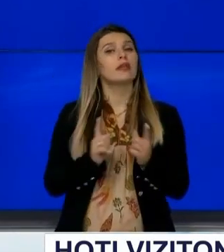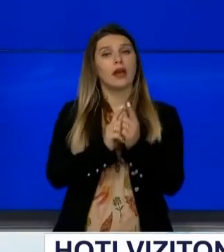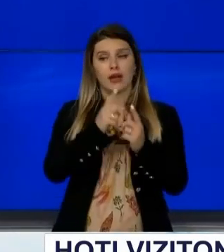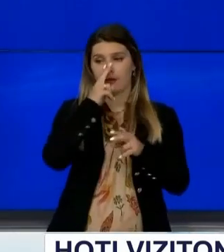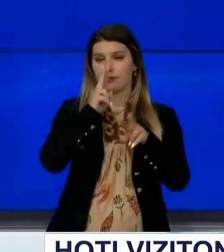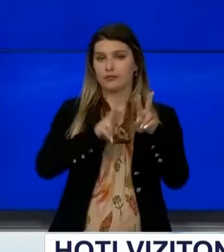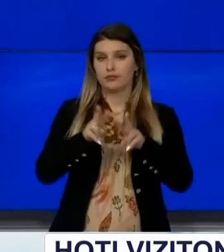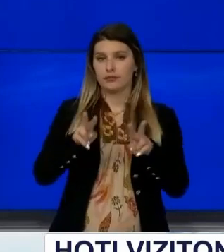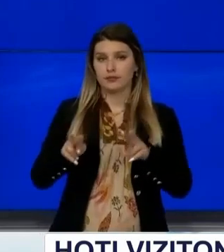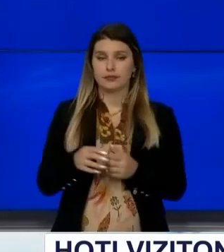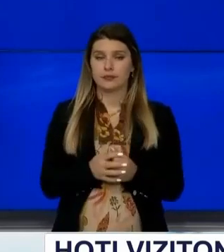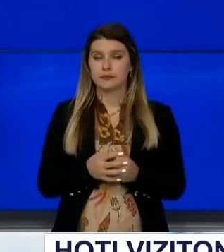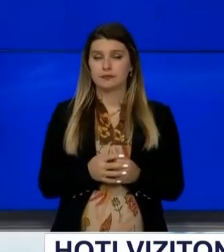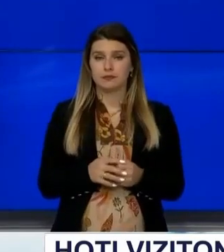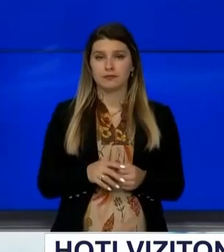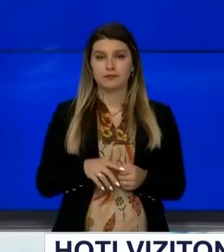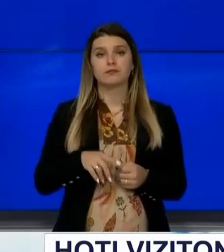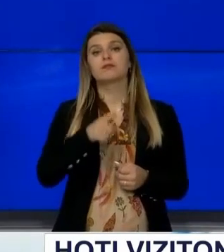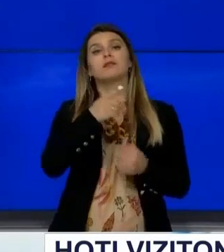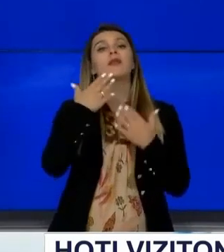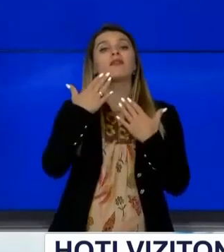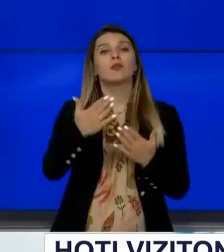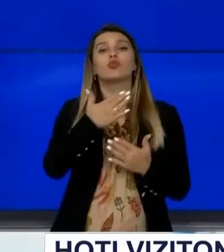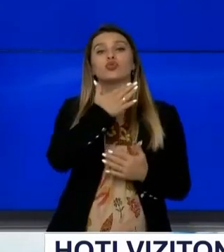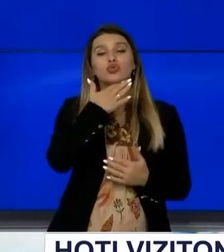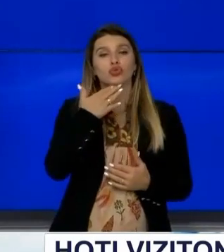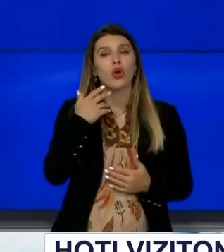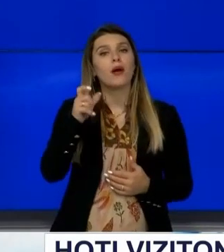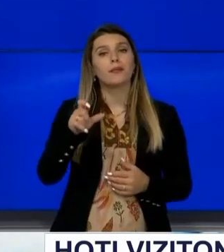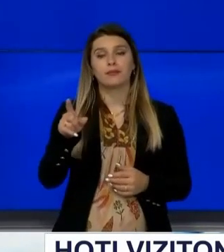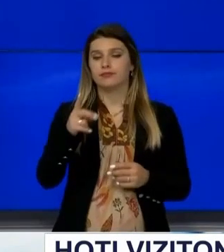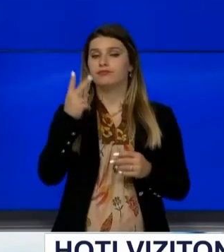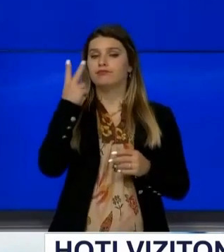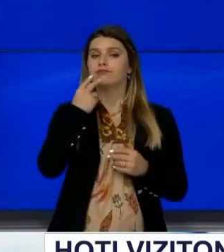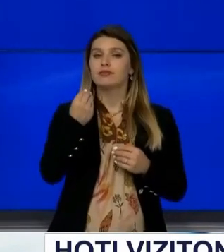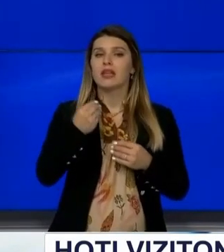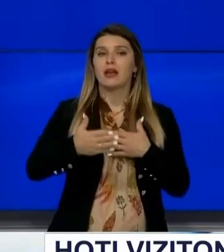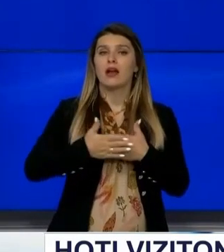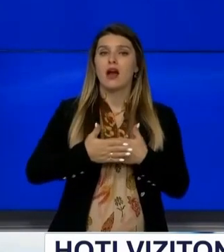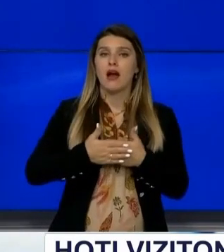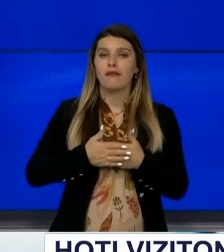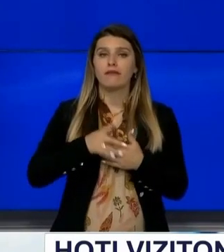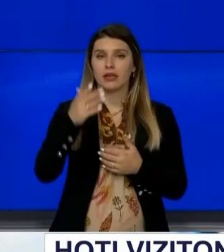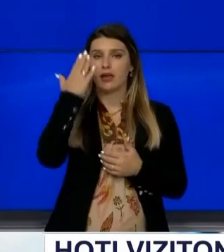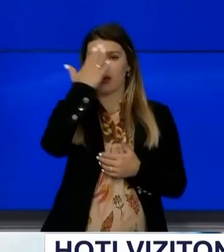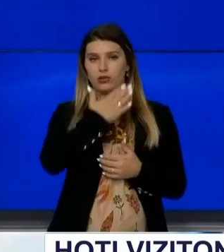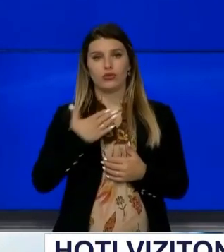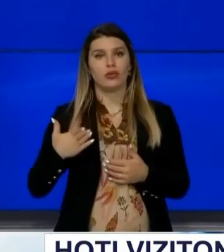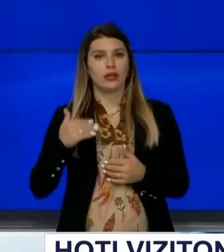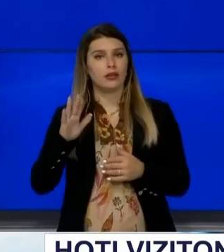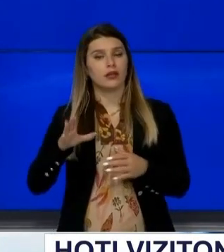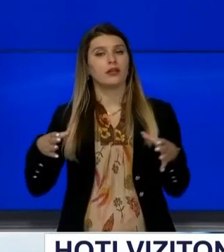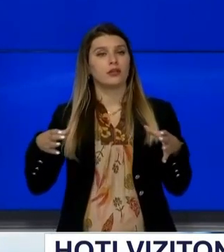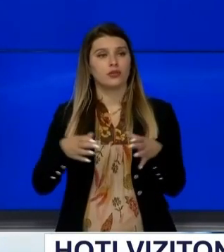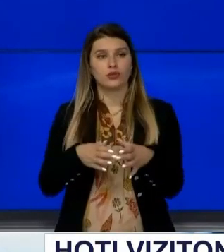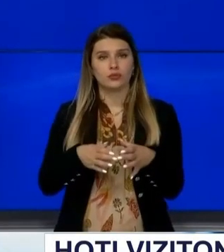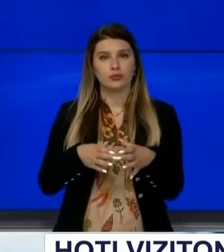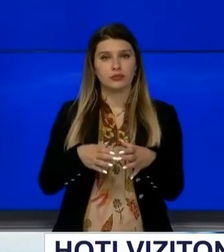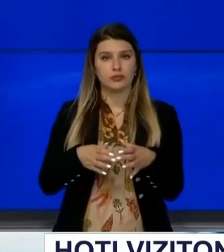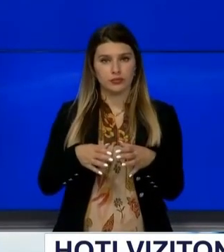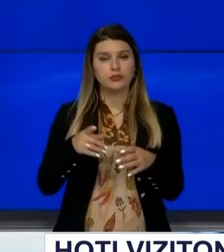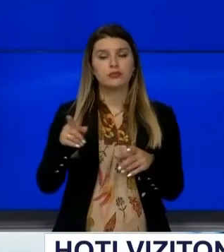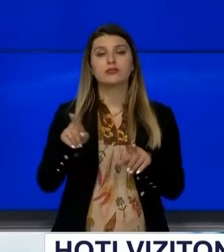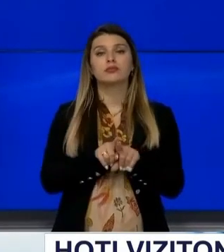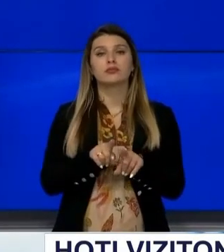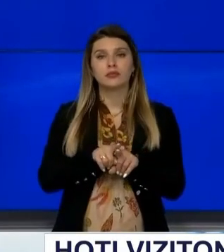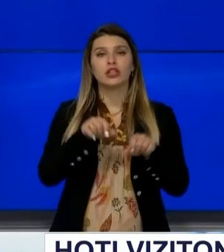do të gjërgji Hoti e plendrojim, Zotë, do të gjërgjin për mirë kuptimin e i pëshkëviz dhe të gjitë komunitetit katolik të vendit ndaj